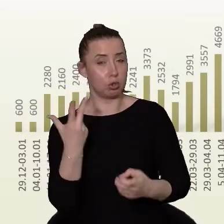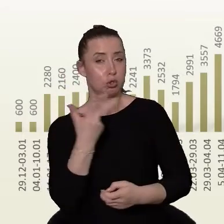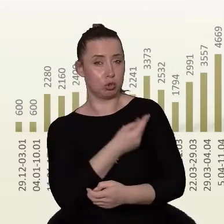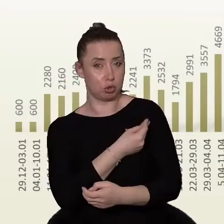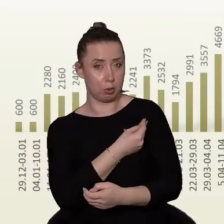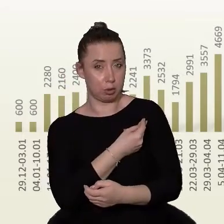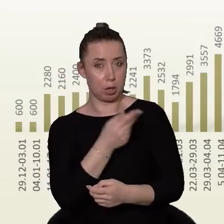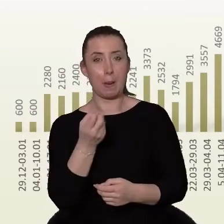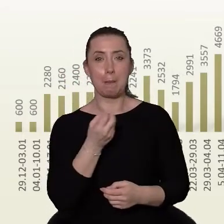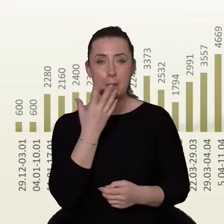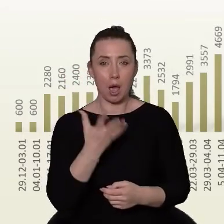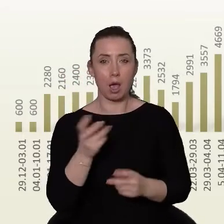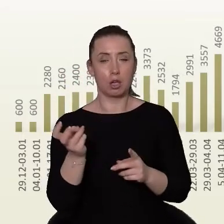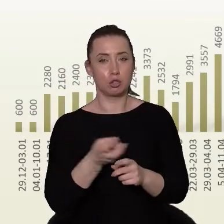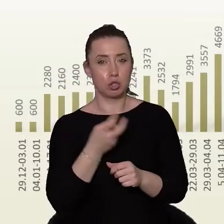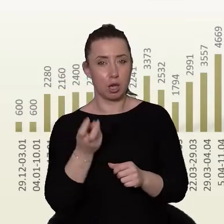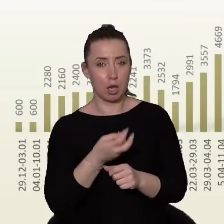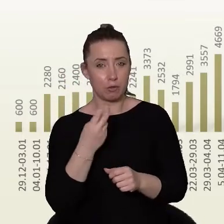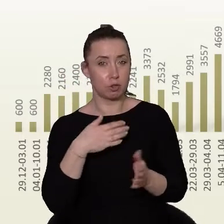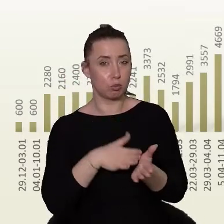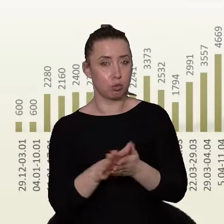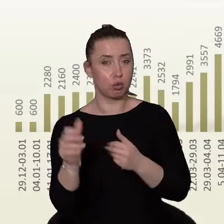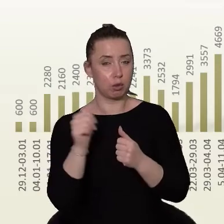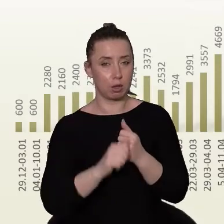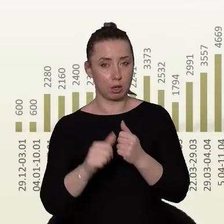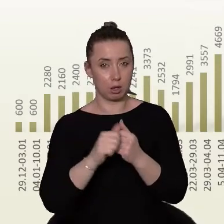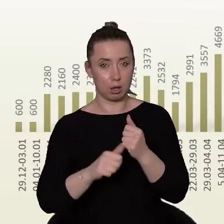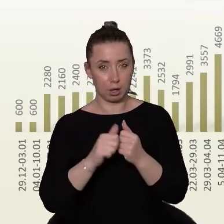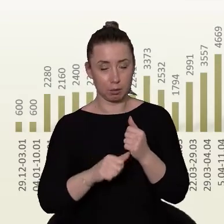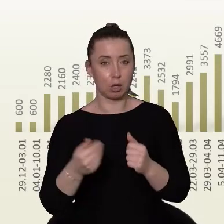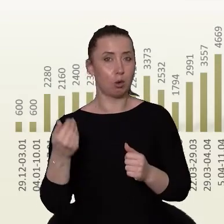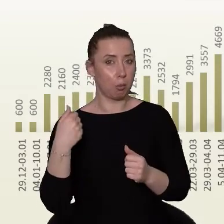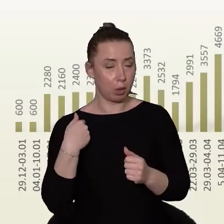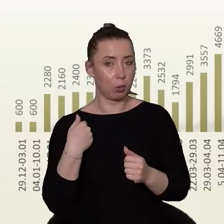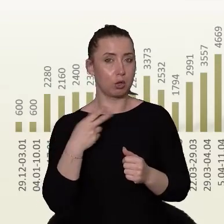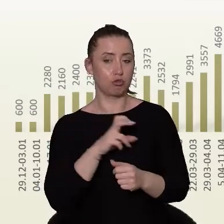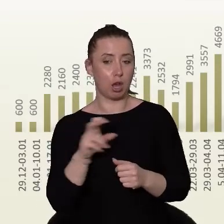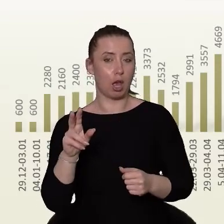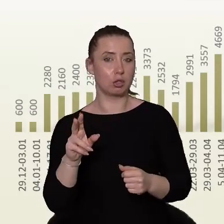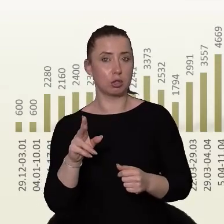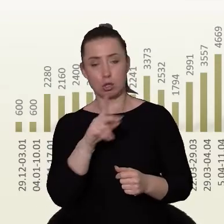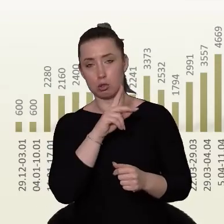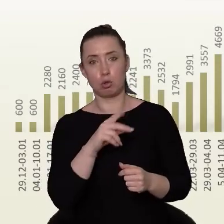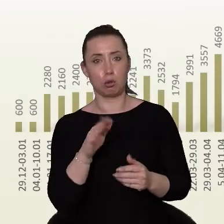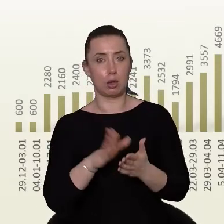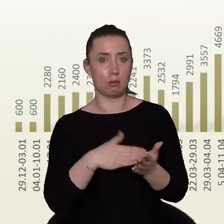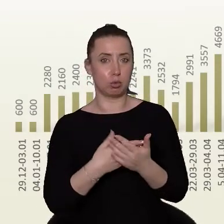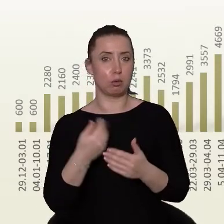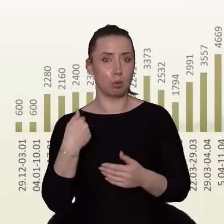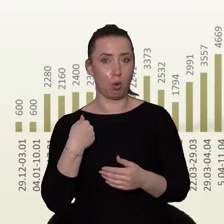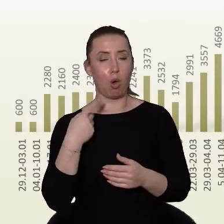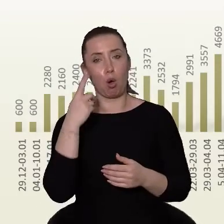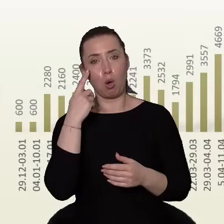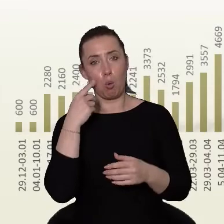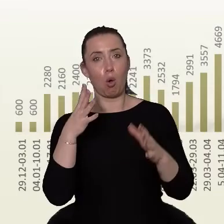a więc maj, czerwiec, początek lipca bywały nawet tygodnie, gdzie tych zaszczepień było ponad